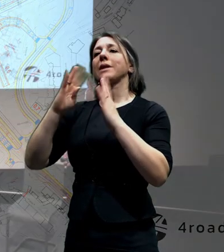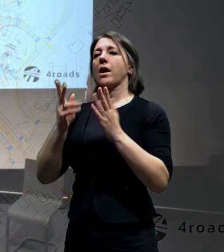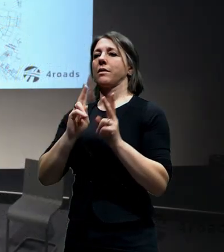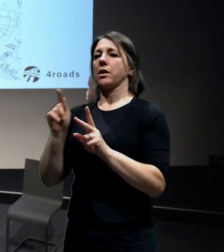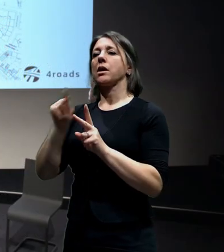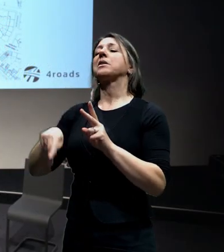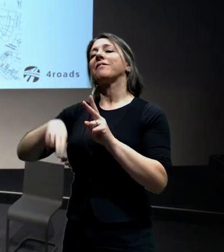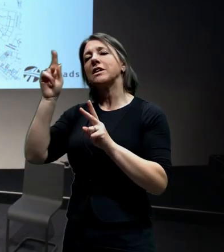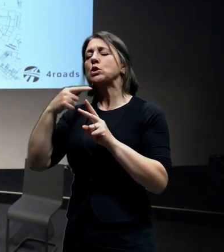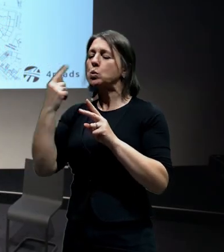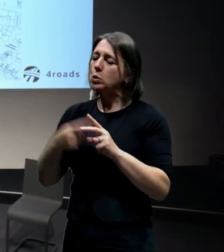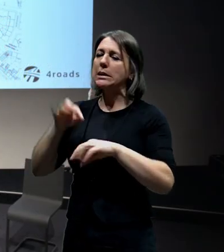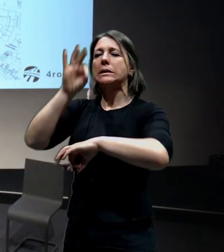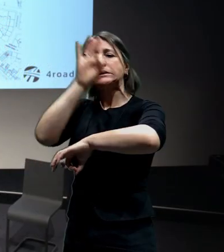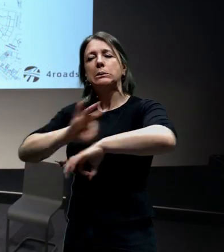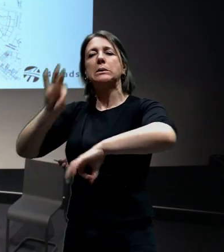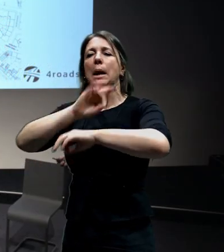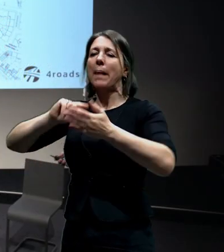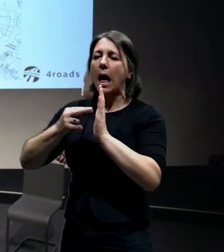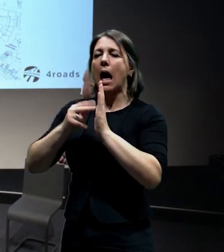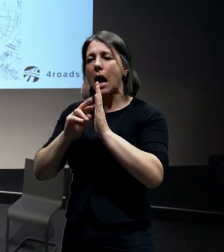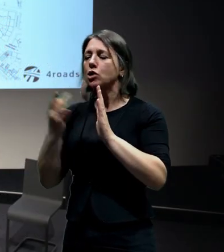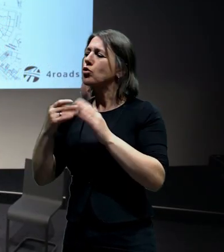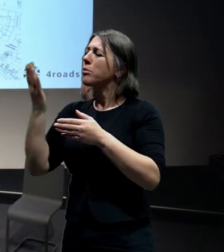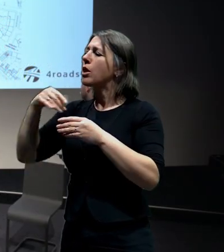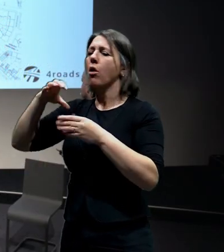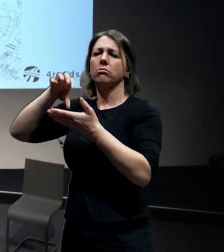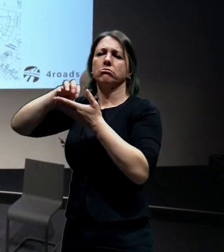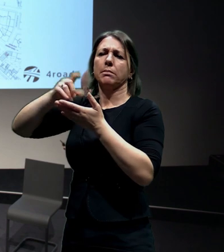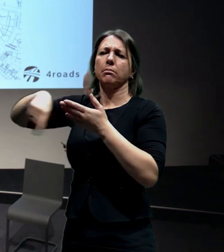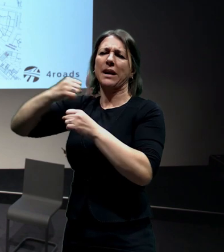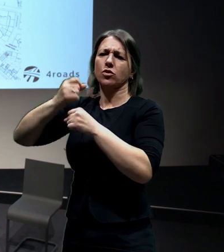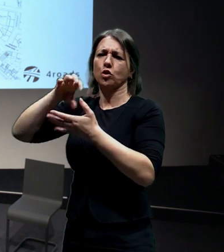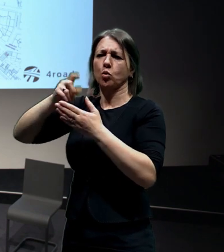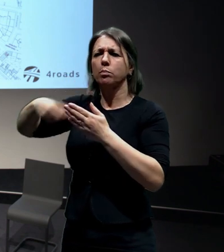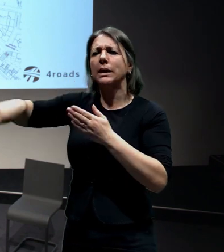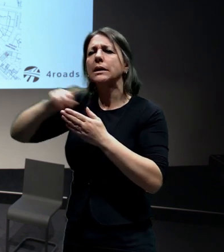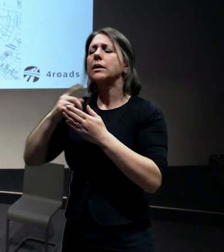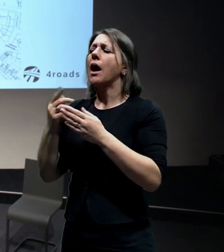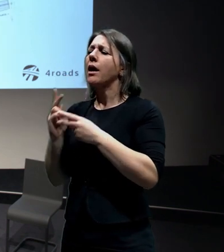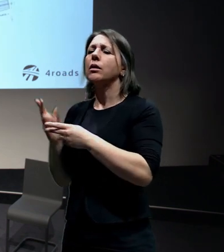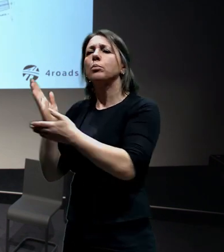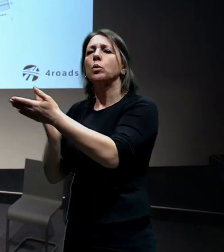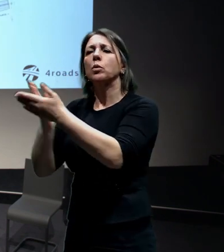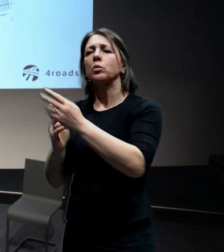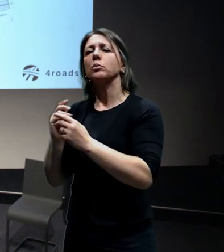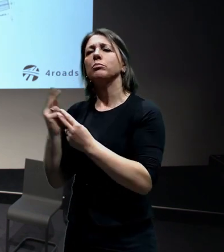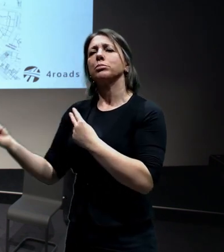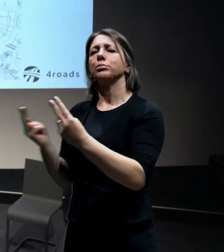povrch i pod konzultací s kolegy z pracovní skupiny. Nejzásadnější je asi zmínit právě ten